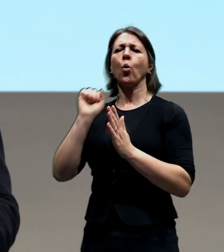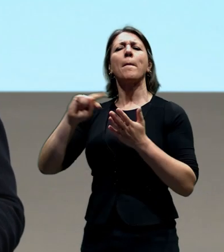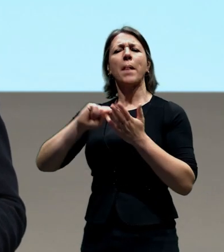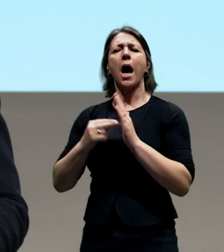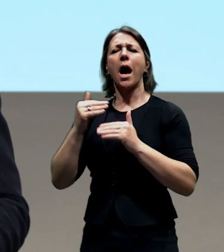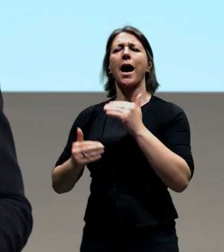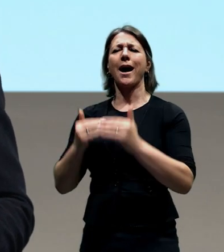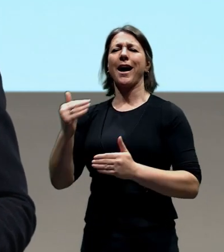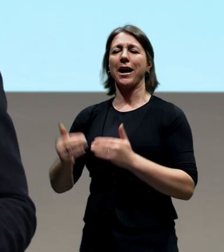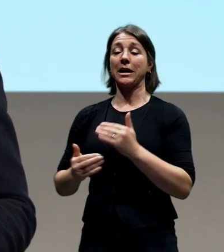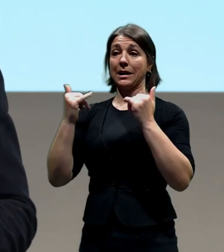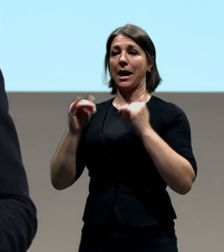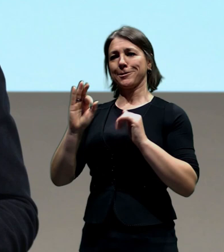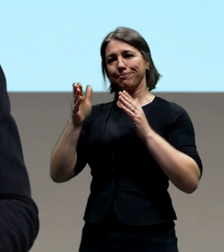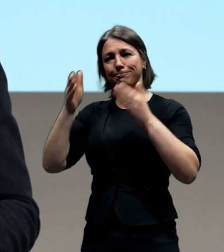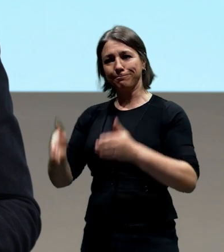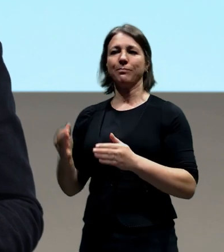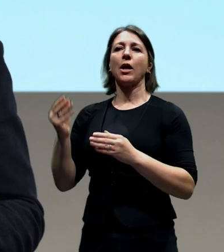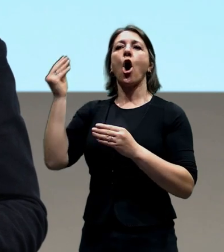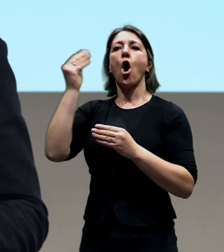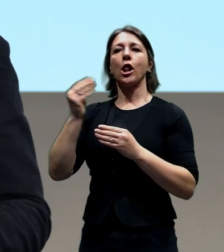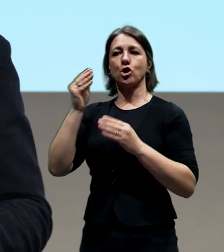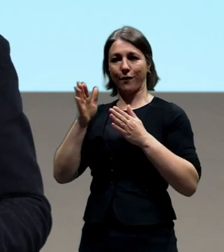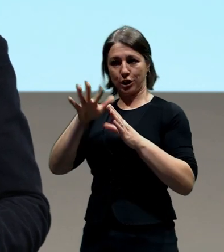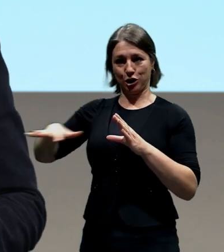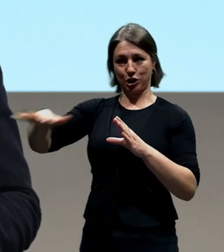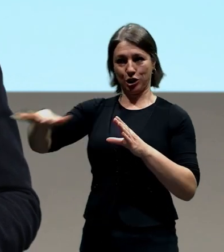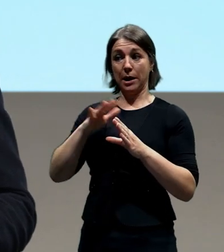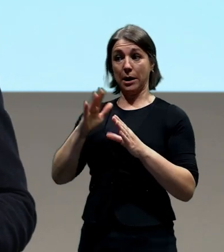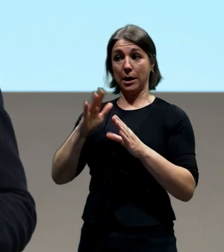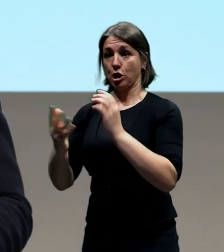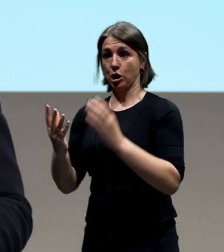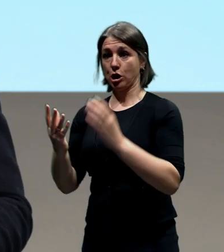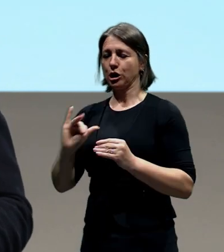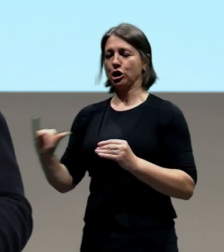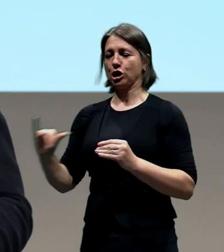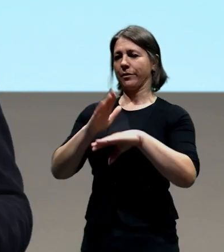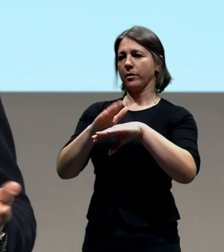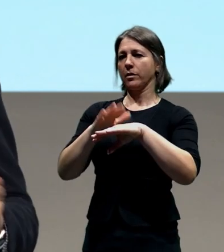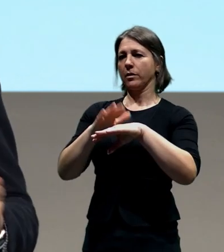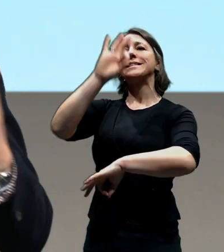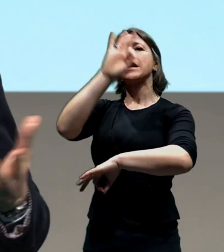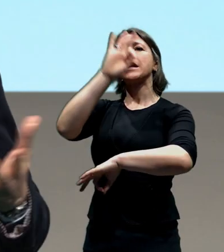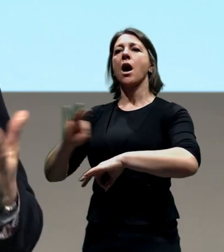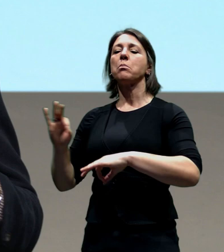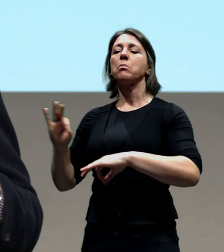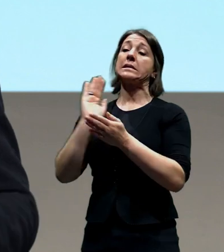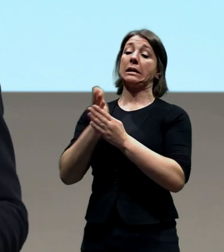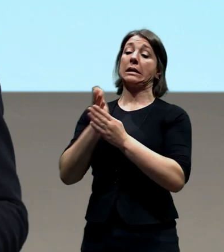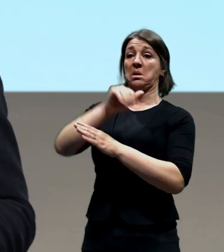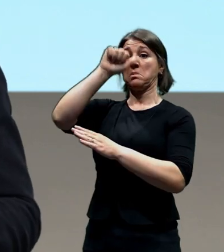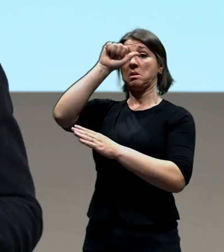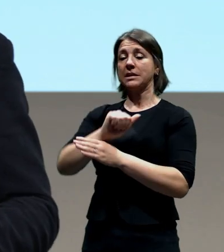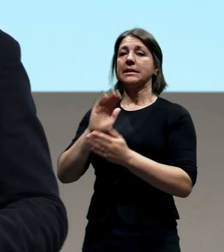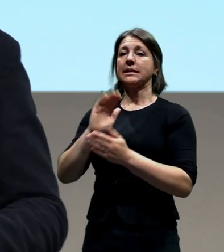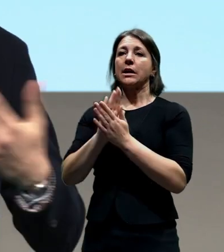hlošovičkách, ale než se k ním dostanu, rád bych vám připomněl, že Camp už teďka nějakou dobu, už to bude měsíc, funguje v tomhle provizorním